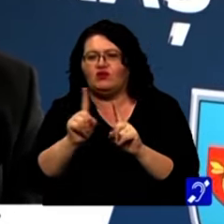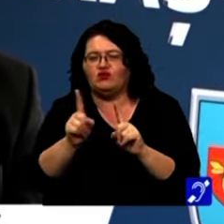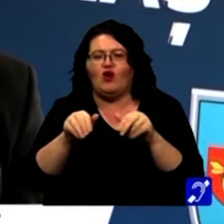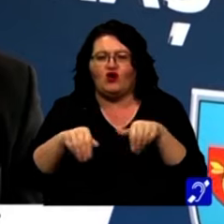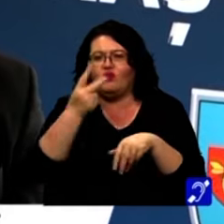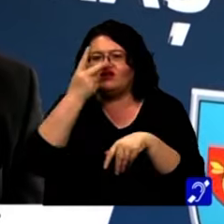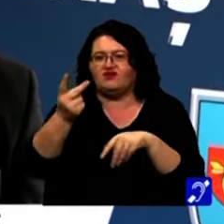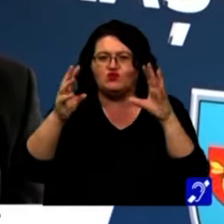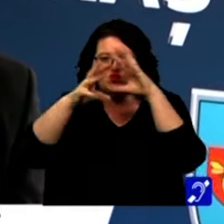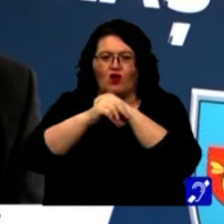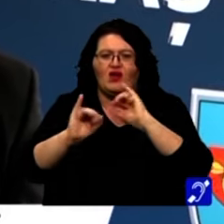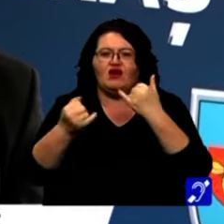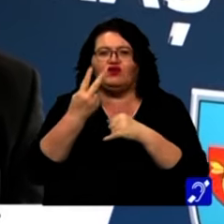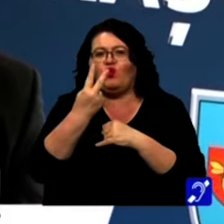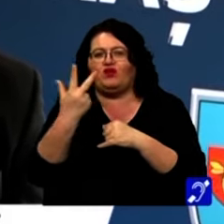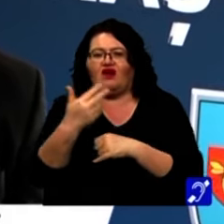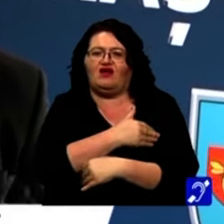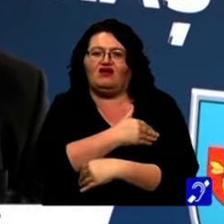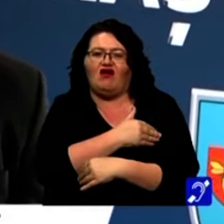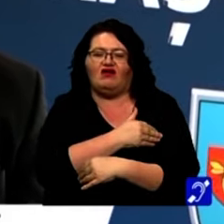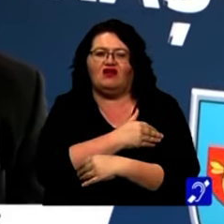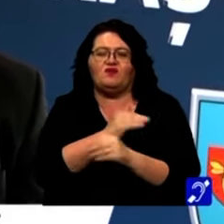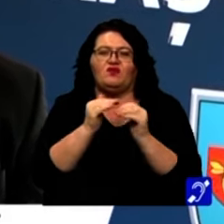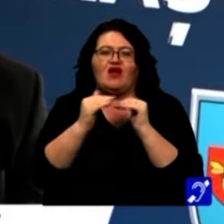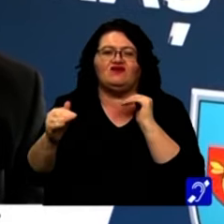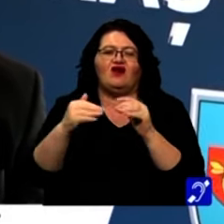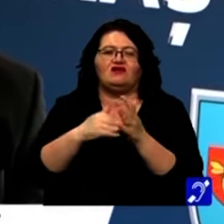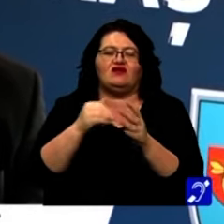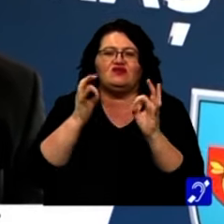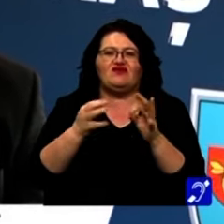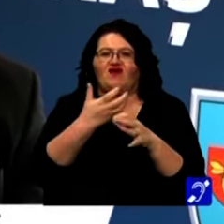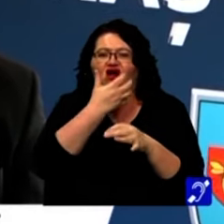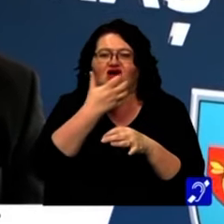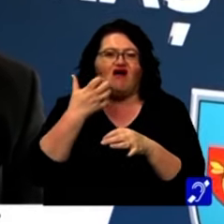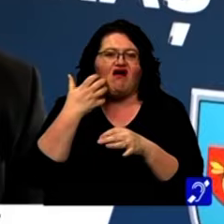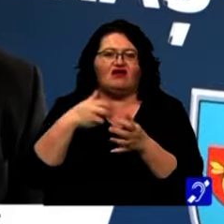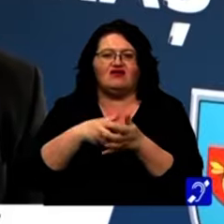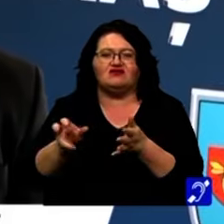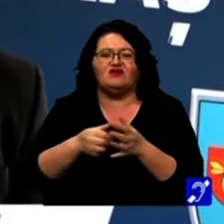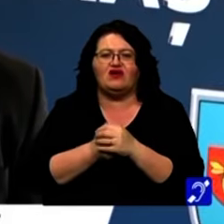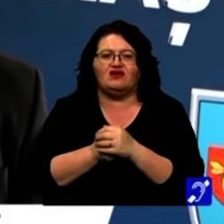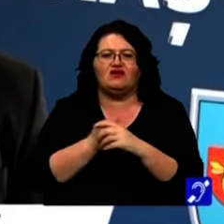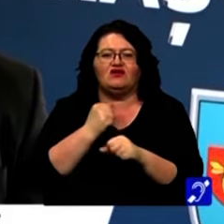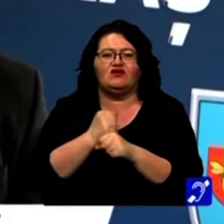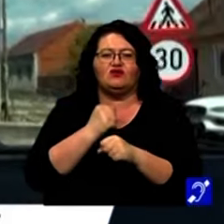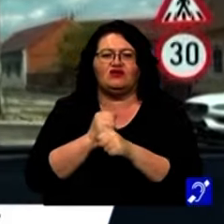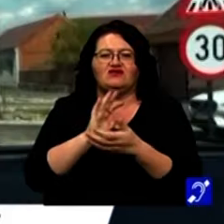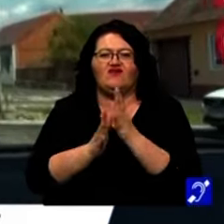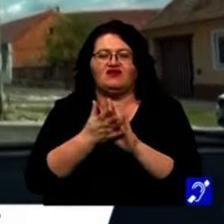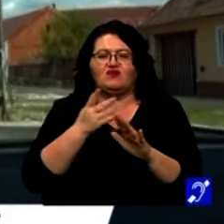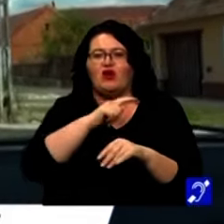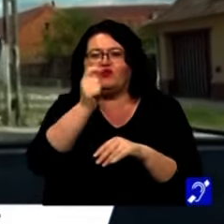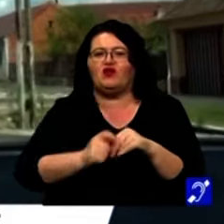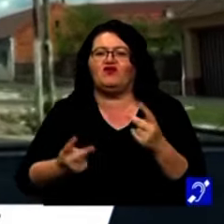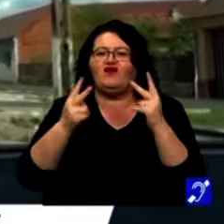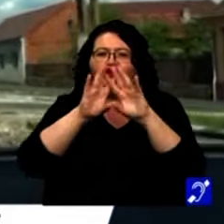dacă noaptea sunt 2-3 grade, asfaltul trebuie să fie cald ca să... lucrarea se va termina. Proiectul